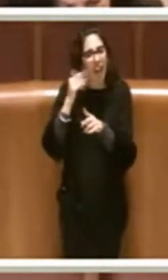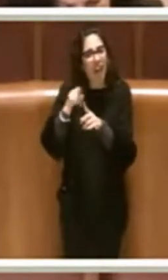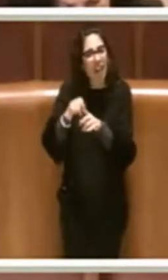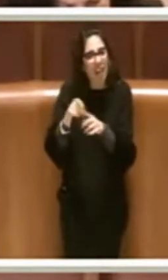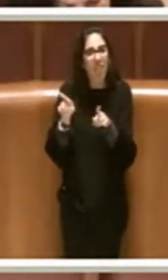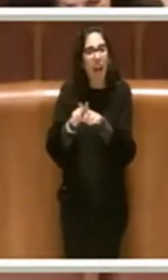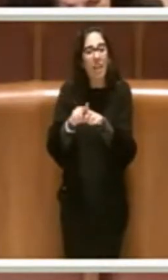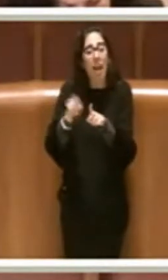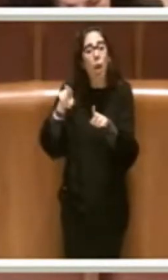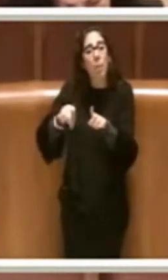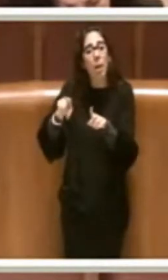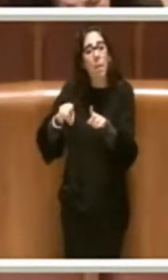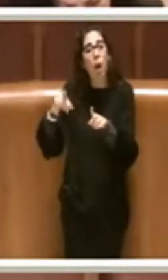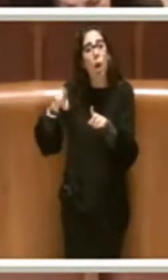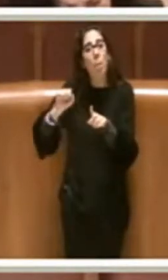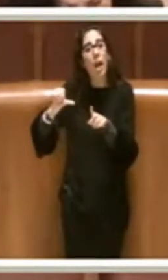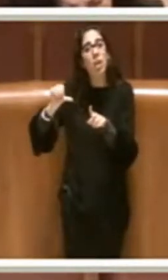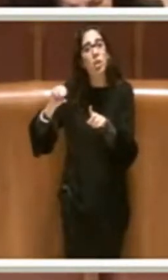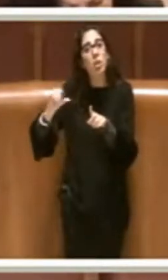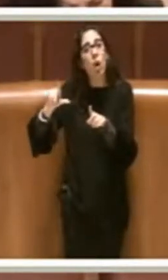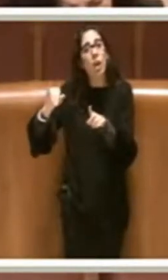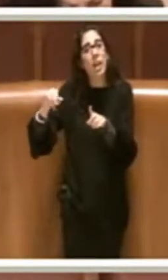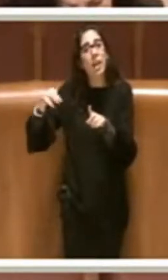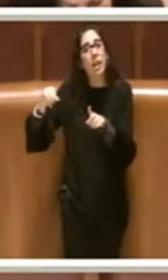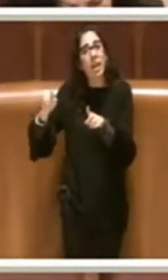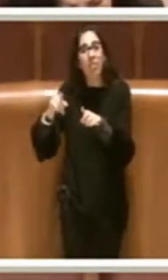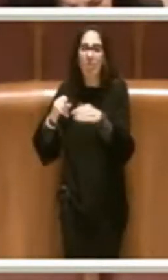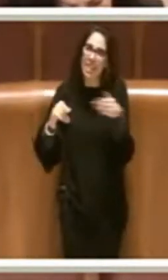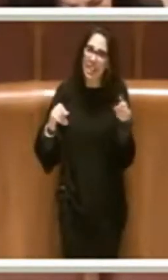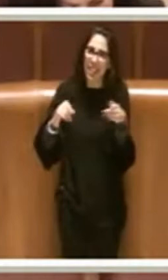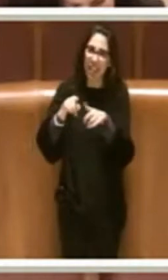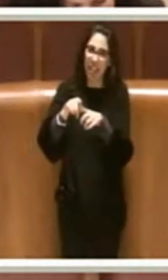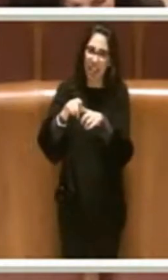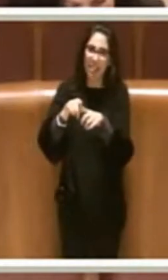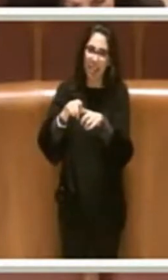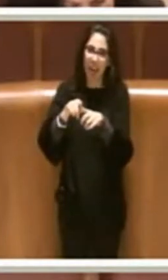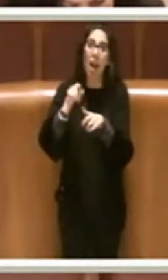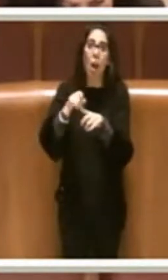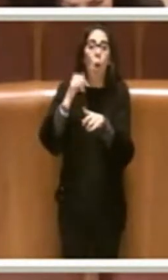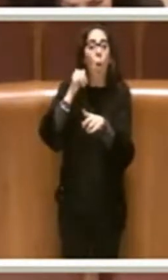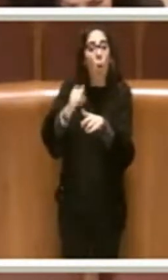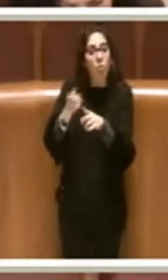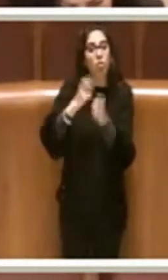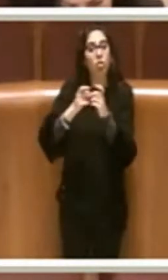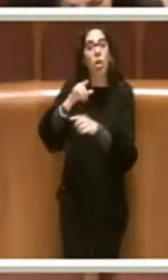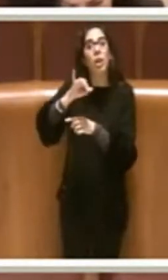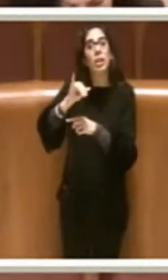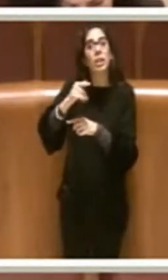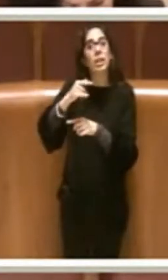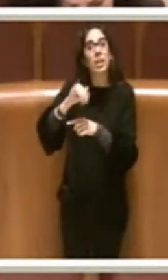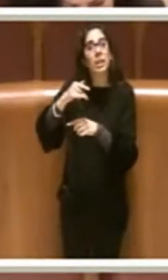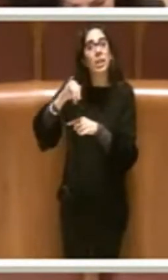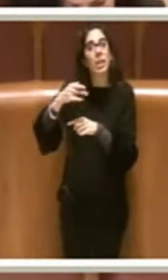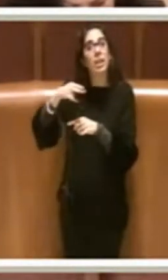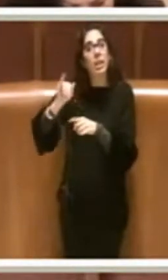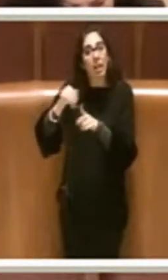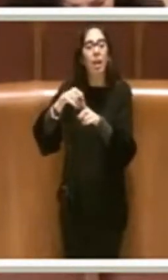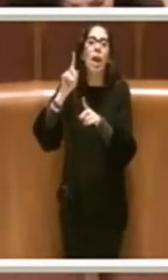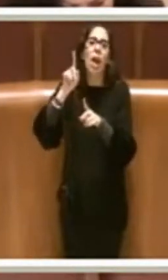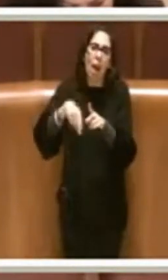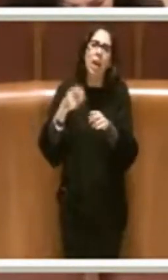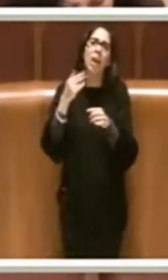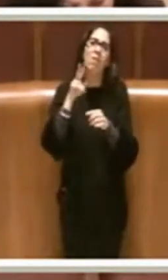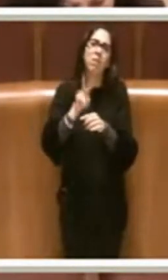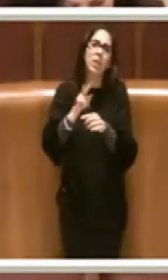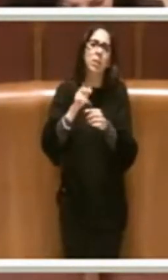Sinistra, che fu ucciso dai titini, quindi di tutti gli italiani e delle vittime delle foibe italiani, anch'essi.